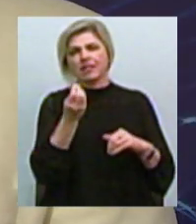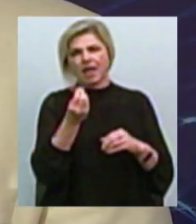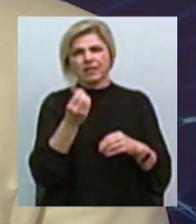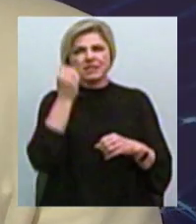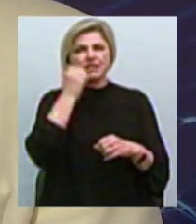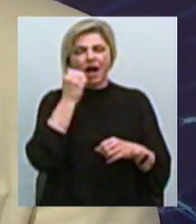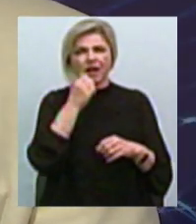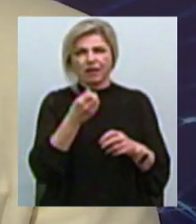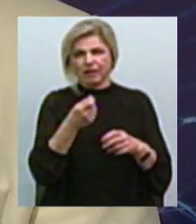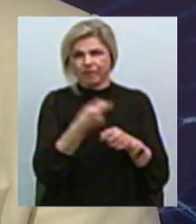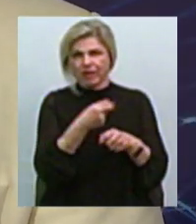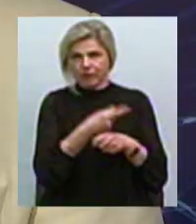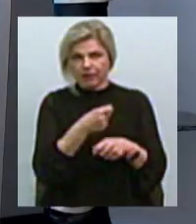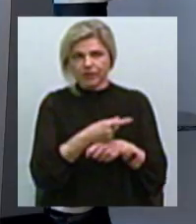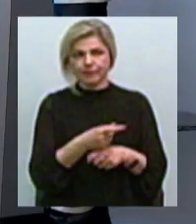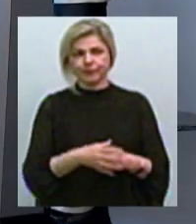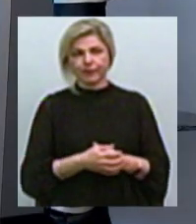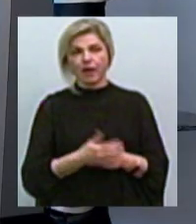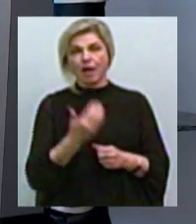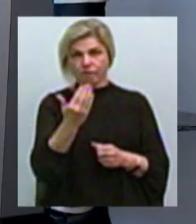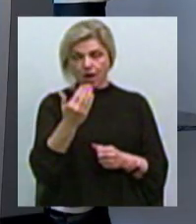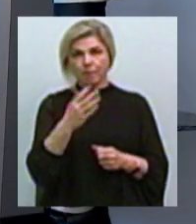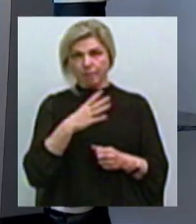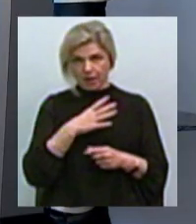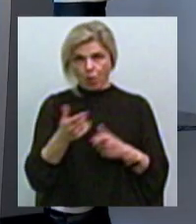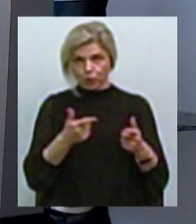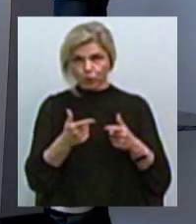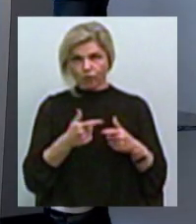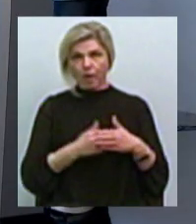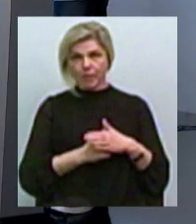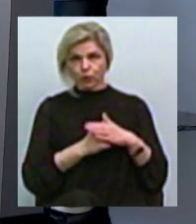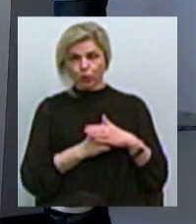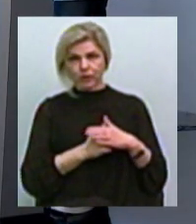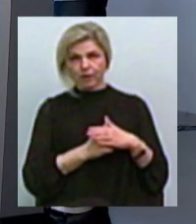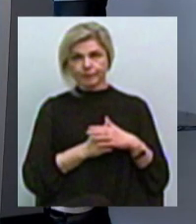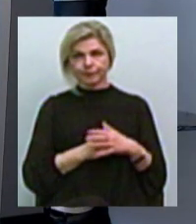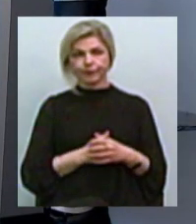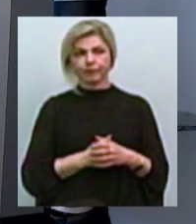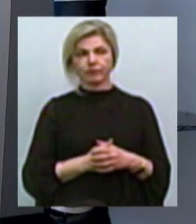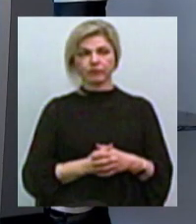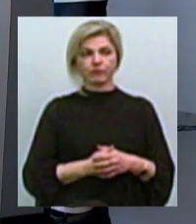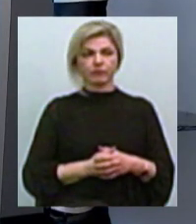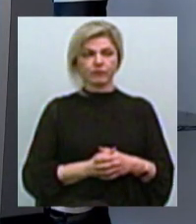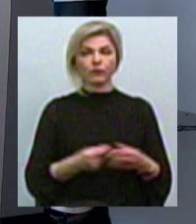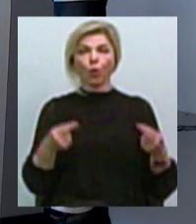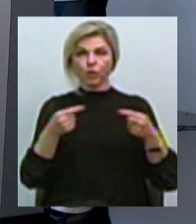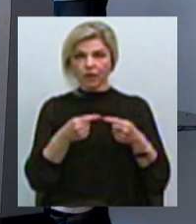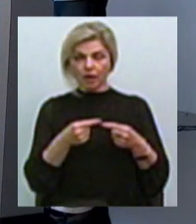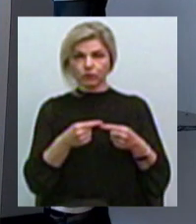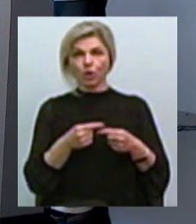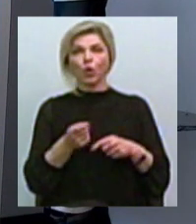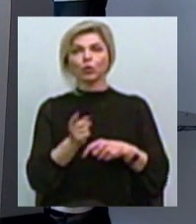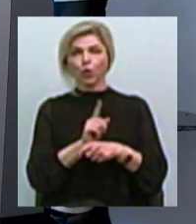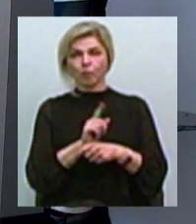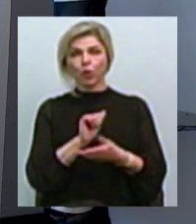становляться непридатними Чи відомо вам, чи готувалося під ґрунтя під це рішення? Конкретно нормативного